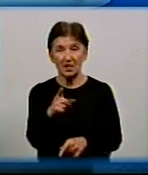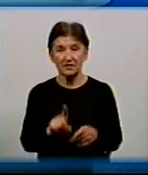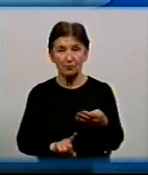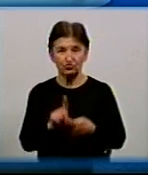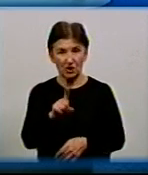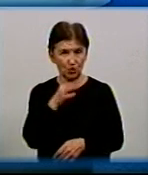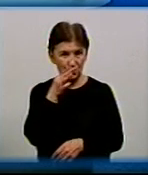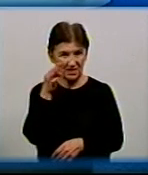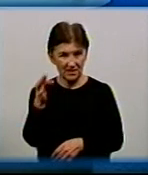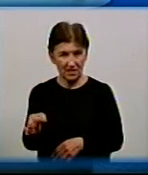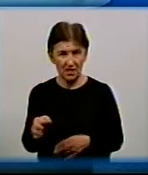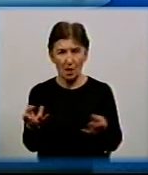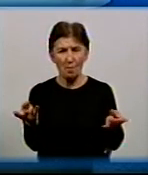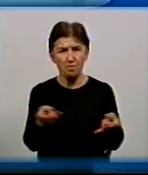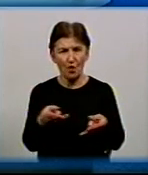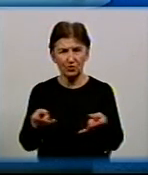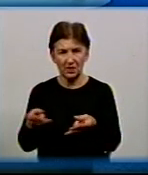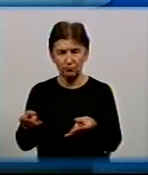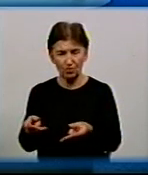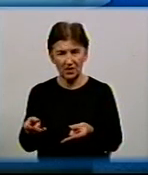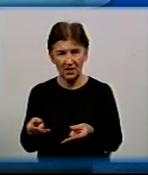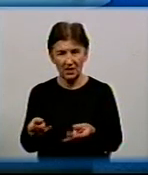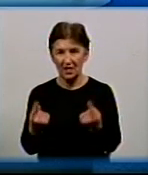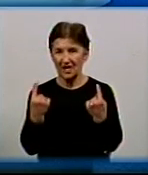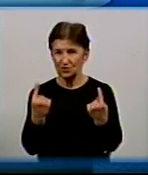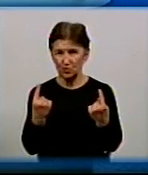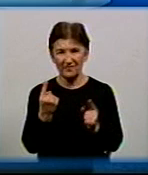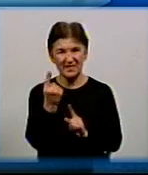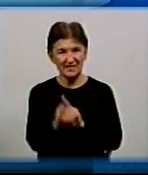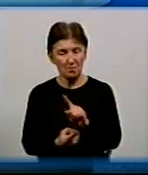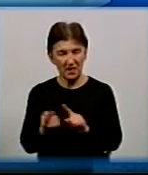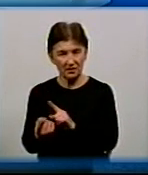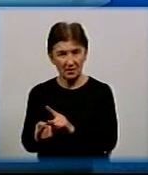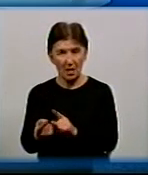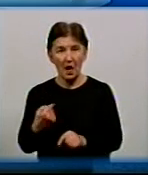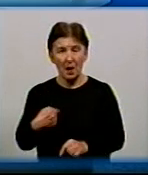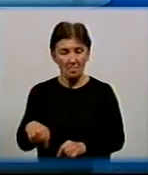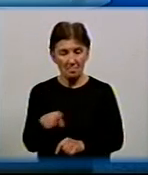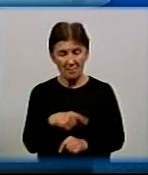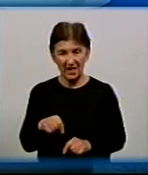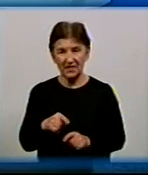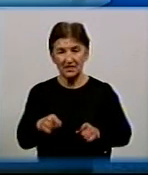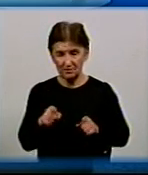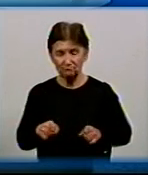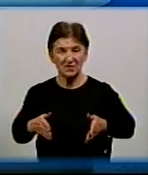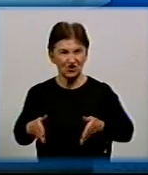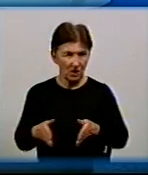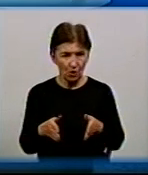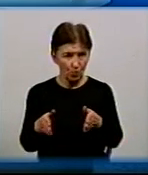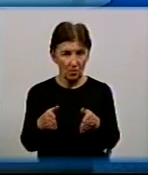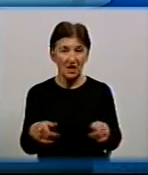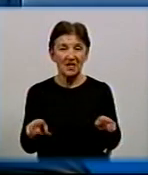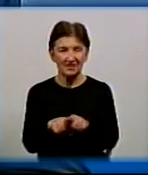ця інфраструктура потребує досить суттєвих змін, то ми на цьому шляху, і нам потрібно все ж таки